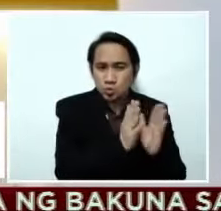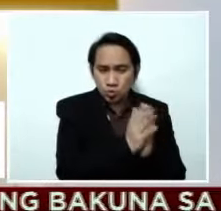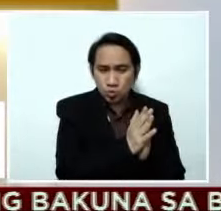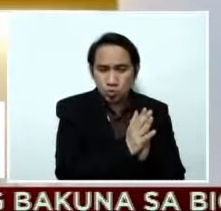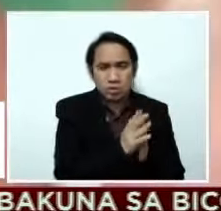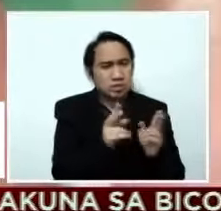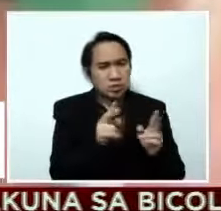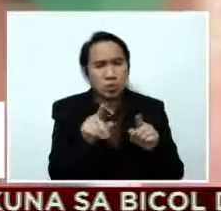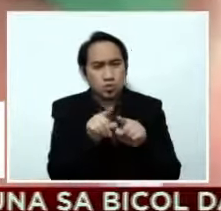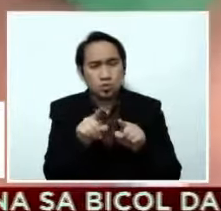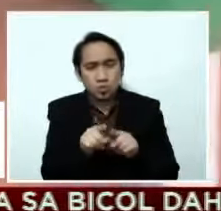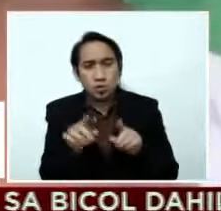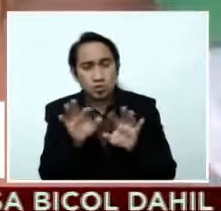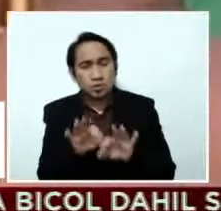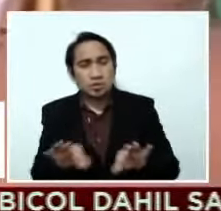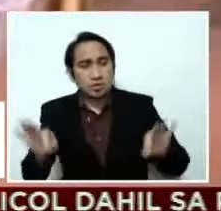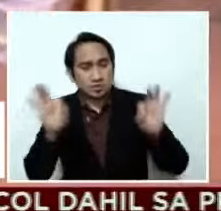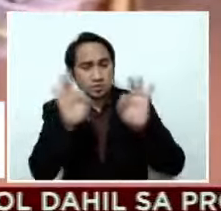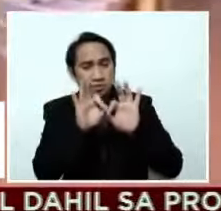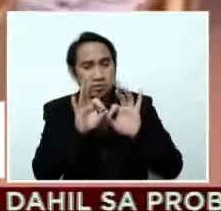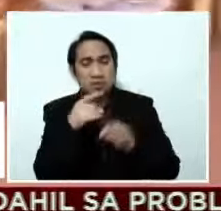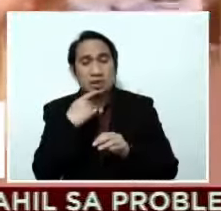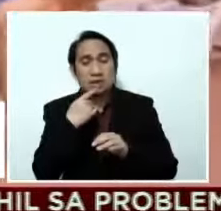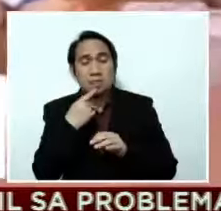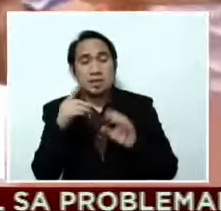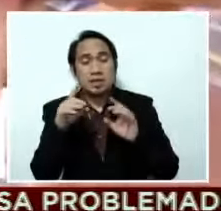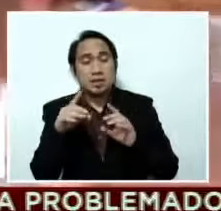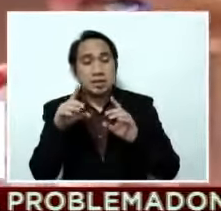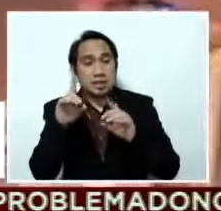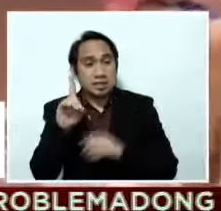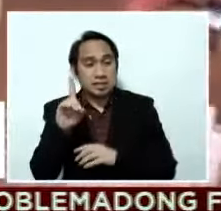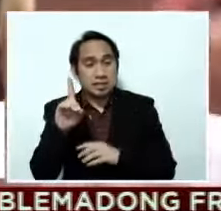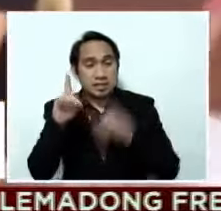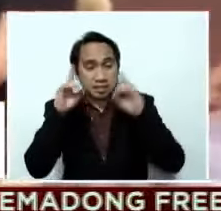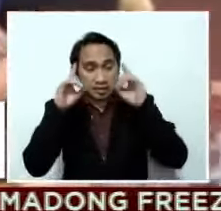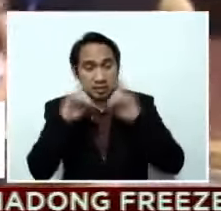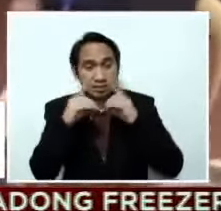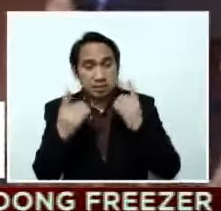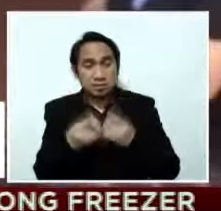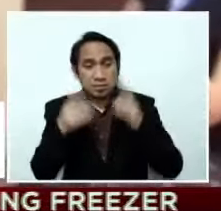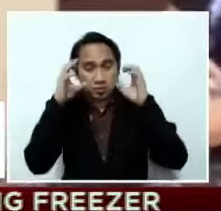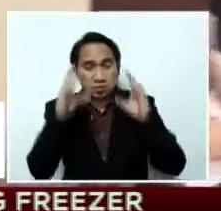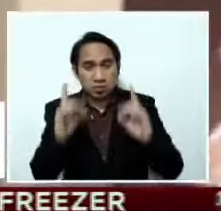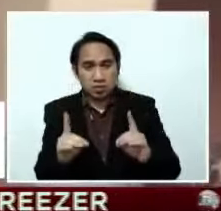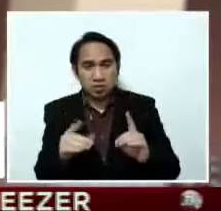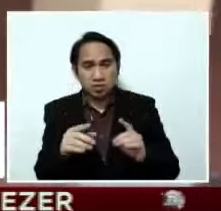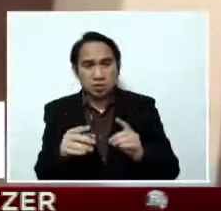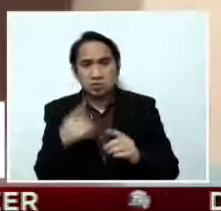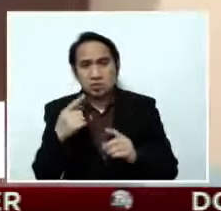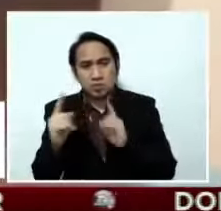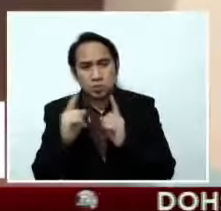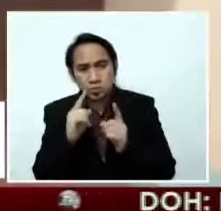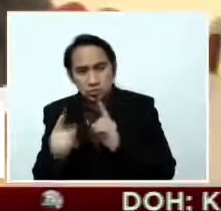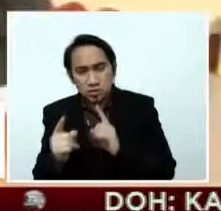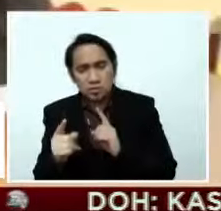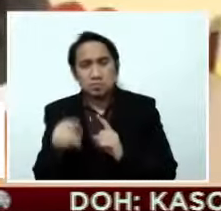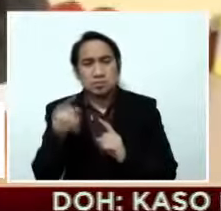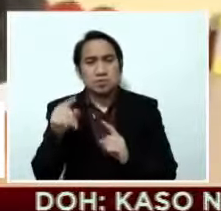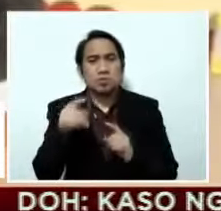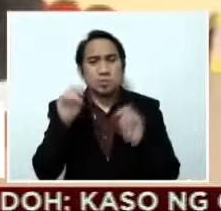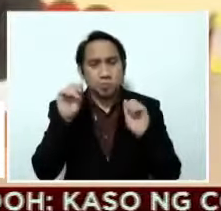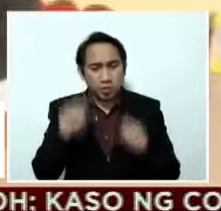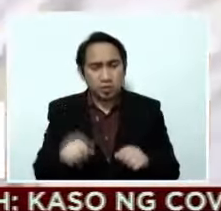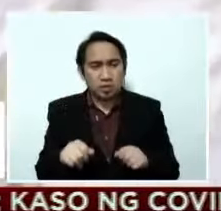Una na rin sinabi ni Deped Secretary Leonor Briones na nakikipag-ugnayan na siya kay Vaccine Czar Carlito Galvez para sa